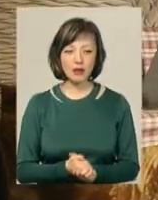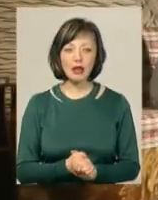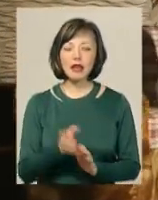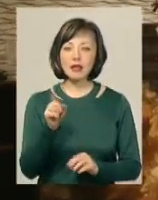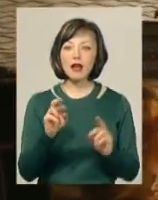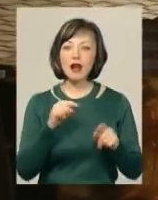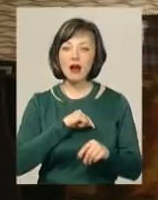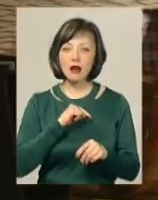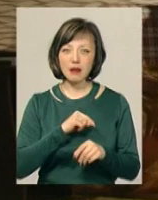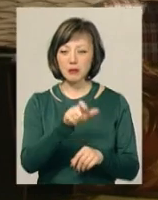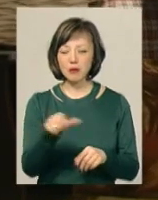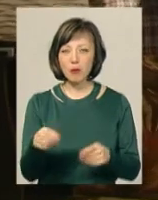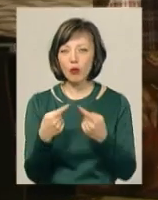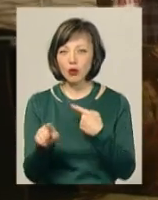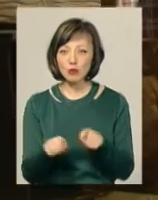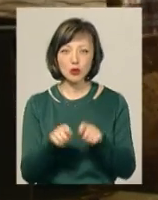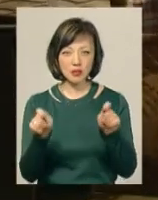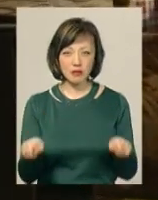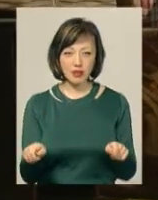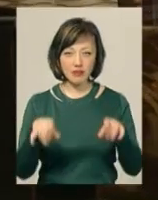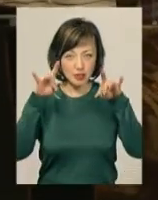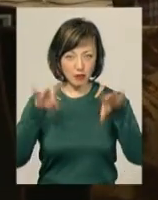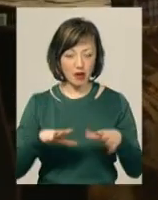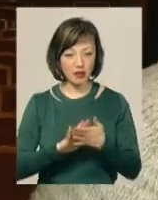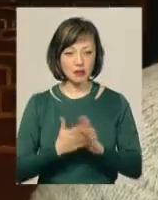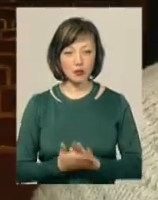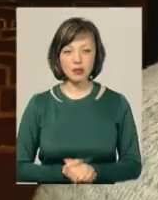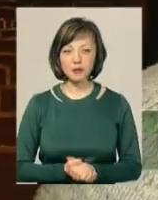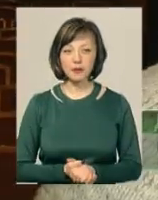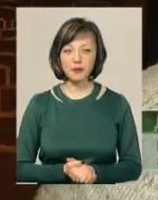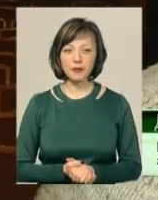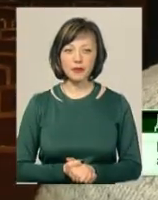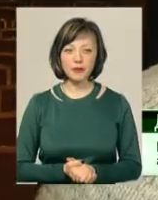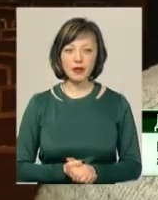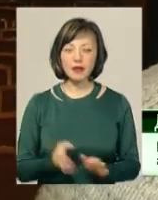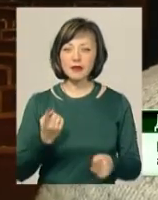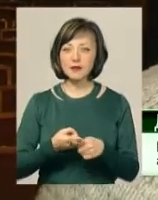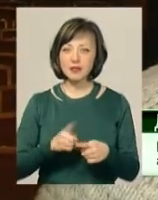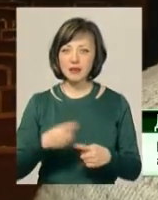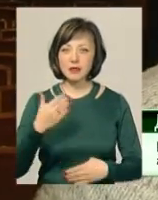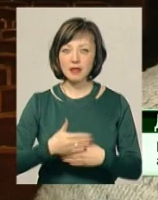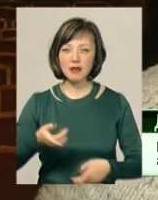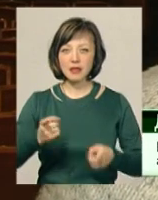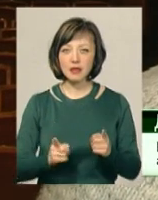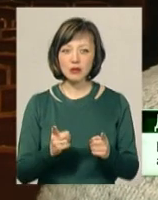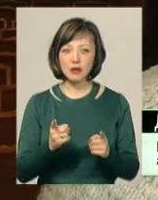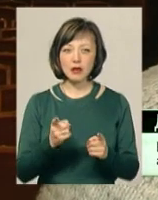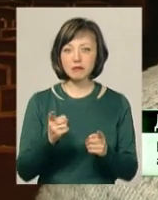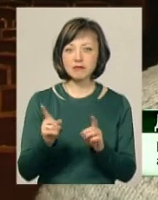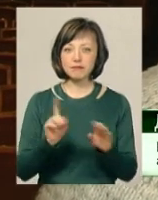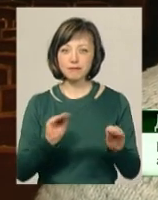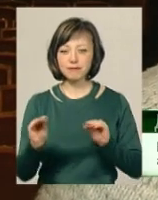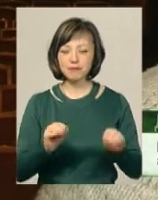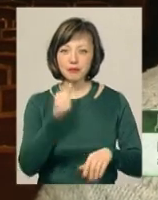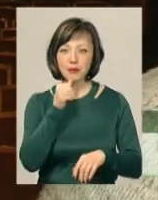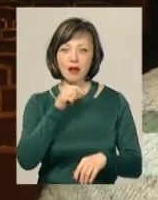І те, як характери персонажів по-іншому розкриваються в екстремальних ситуаціях. В цій виставі ми побавилися з характерами.